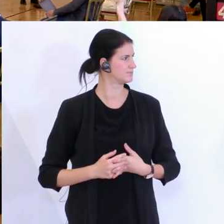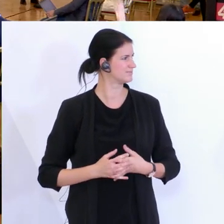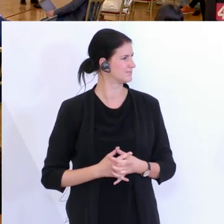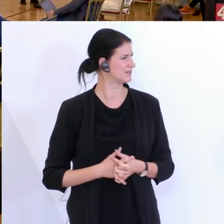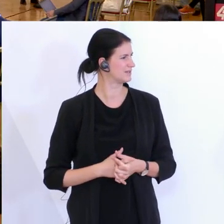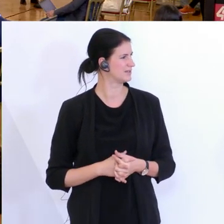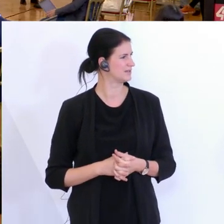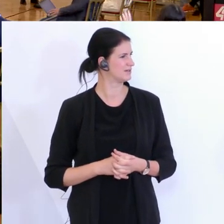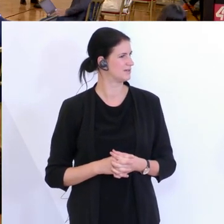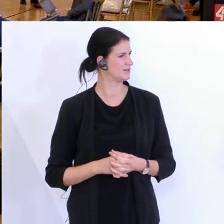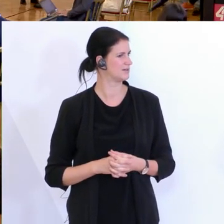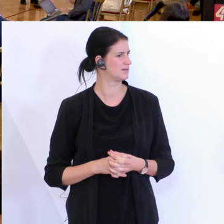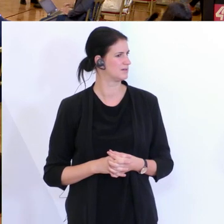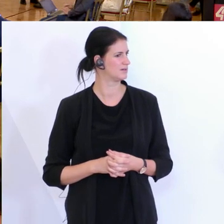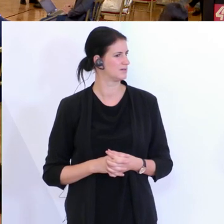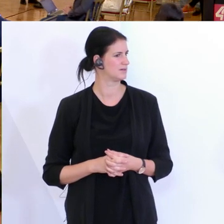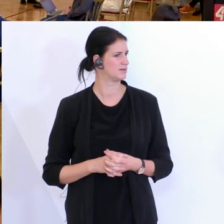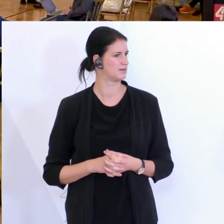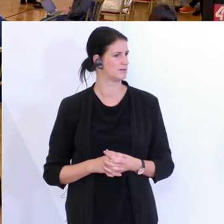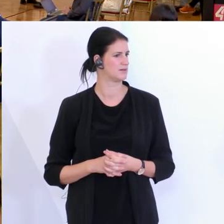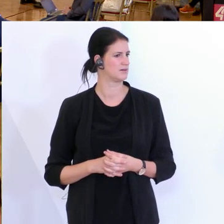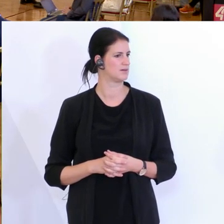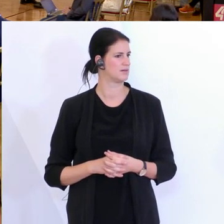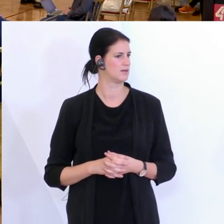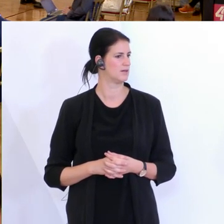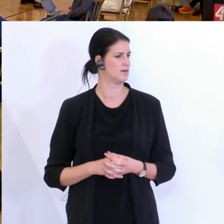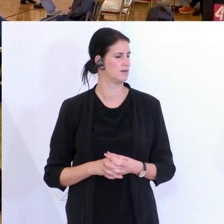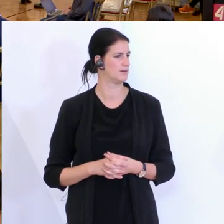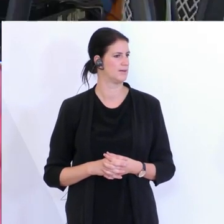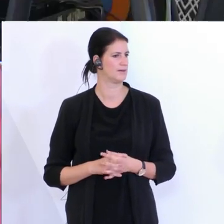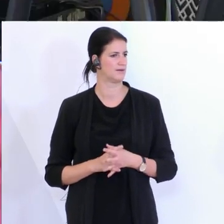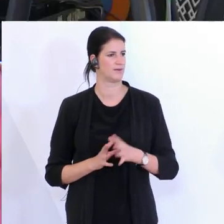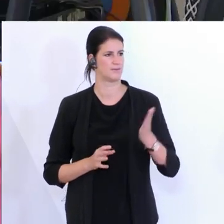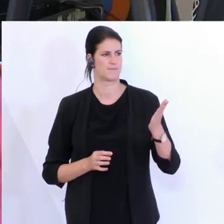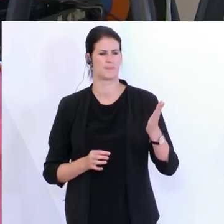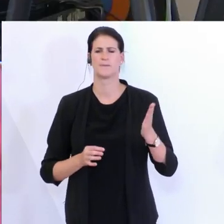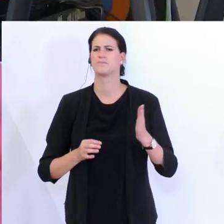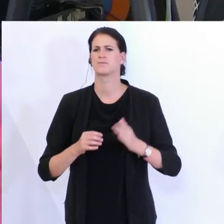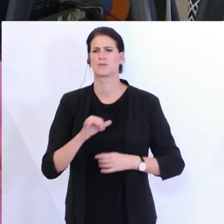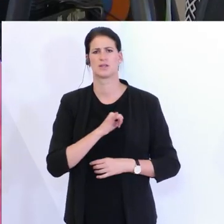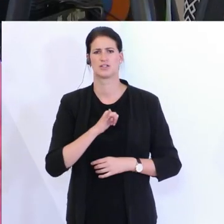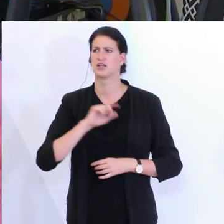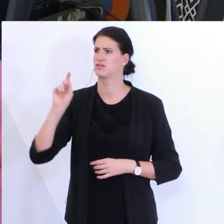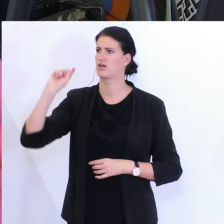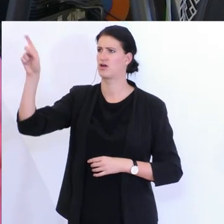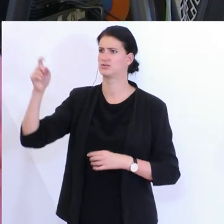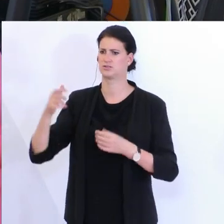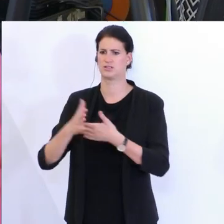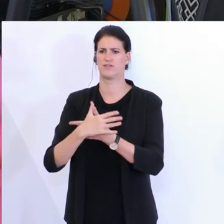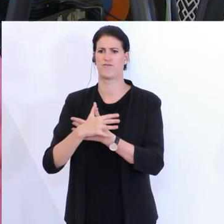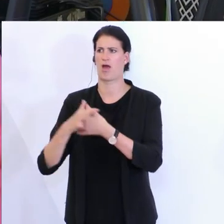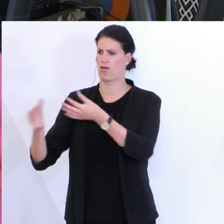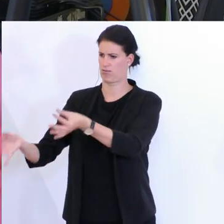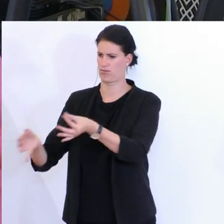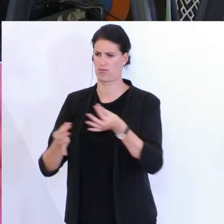Dankeschön. Gibt es noch Fragen? Frau Kollegin. Frau Ministerin, weil ich jetzt gerade draußen schon wieder so einen Flyer bekommen habe, ich wollte Sie fragen, was sagen Sie